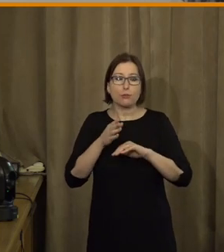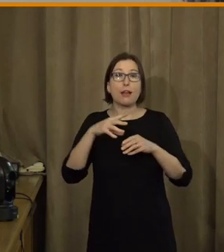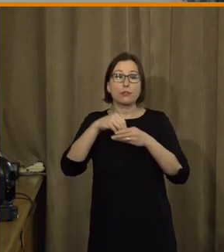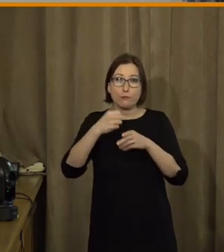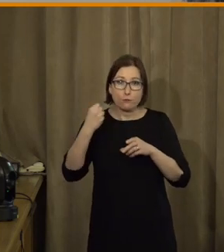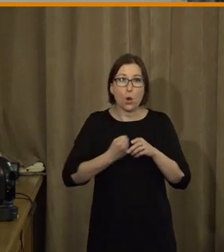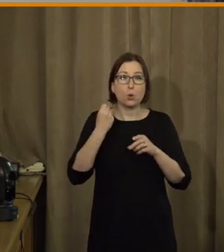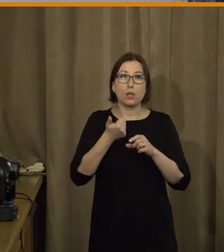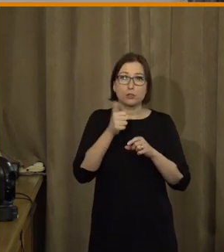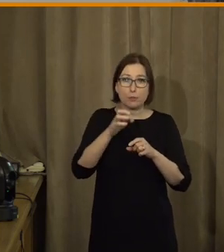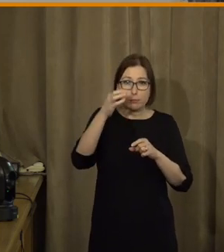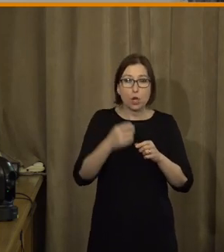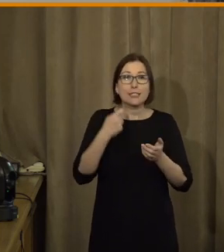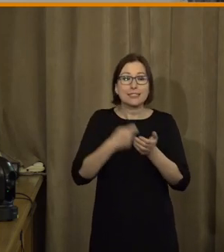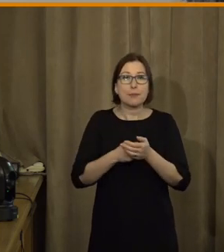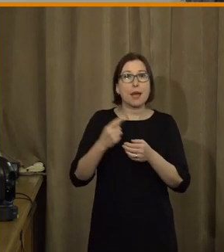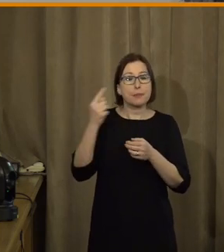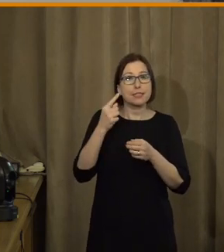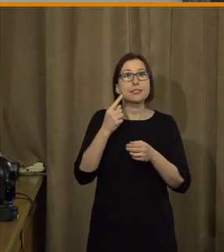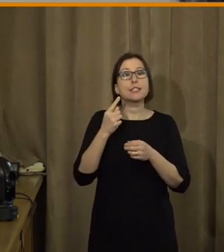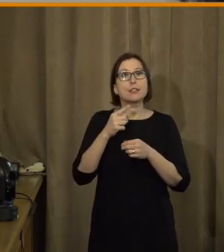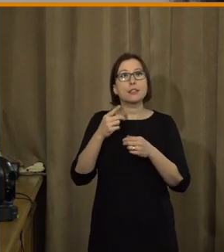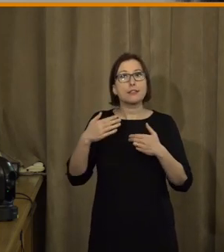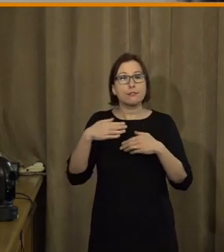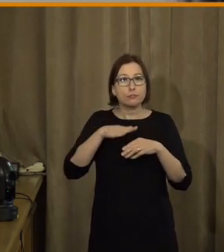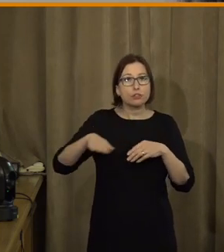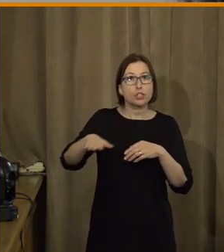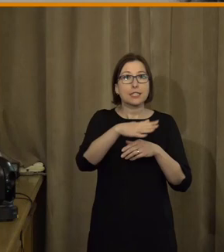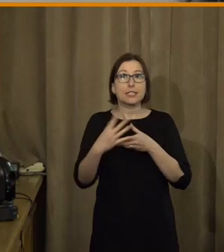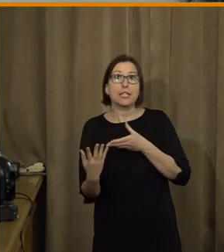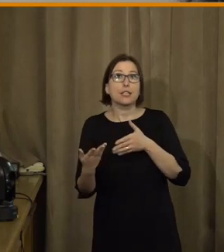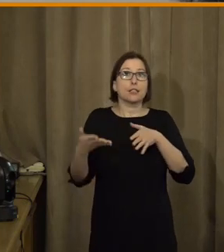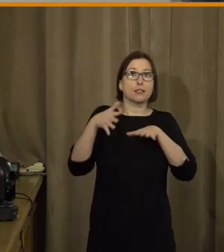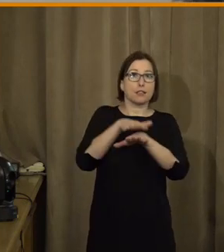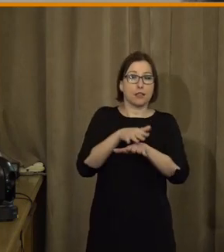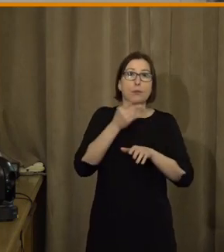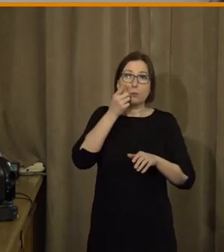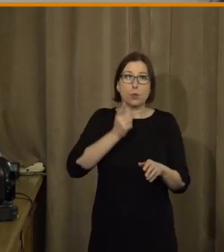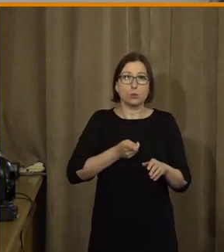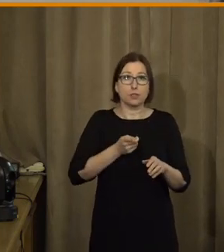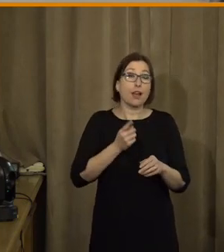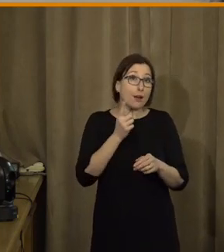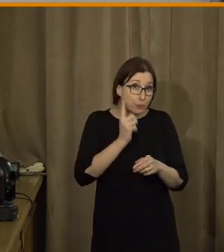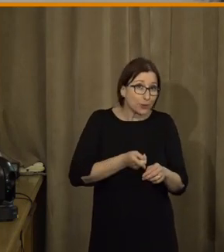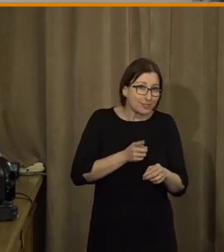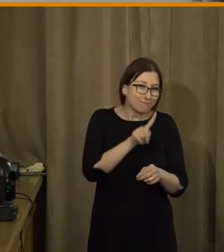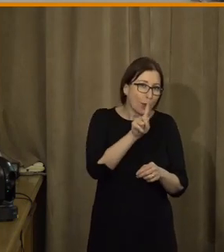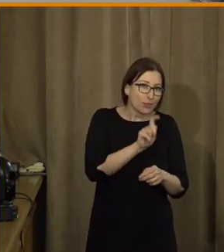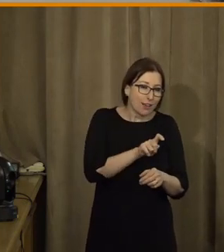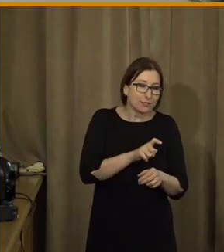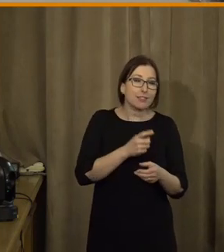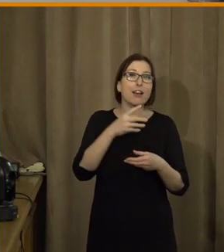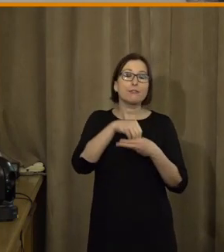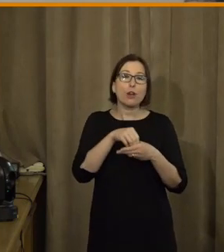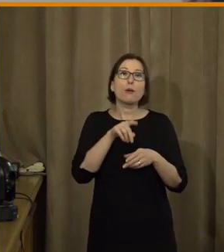fungování předpokládá, že někteří vlastně snaží se být inkluzivní. Nejen samozřejmě. Ale